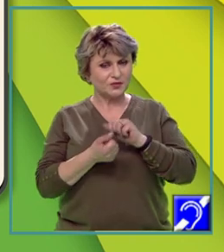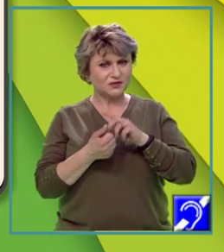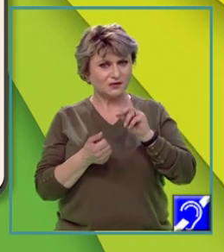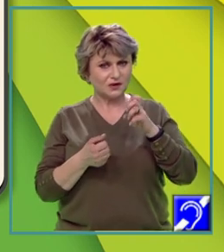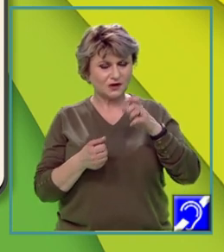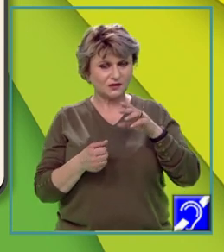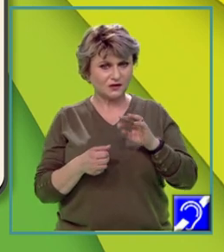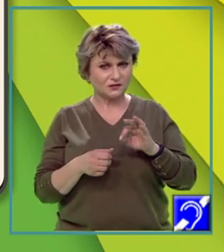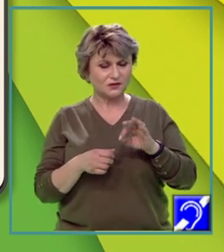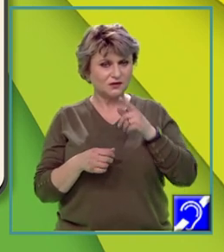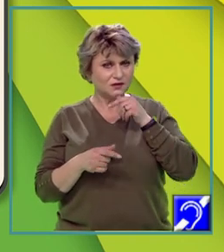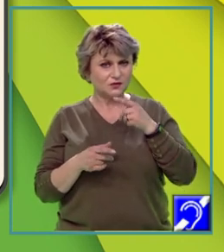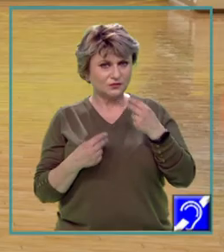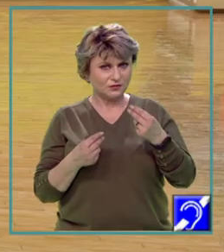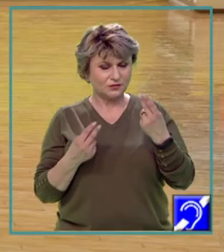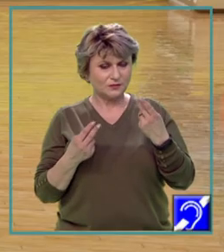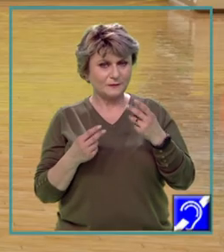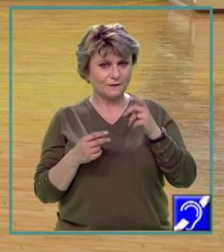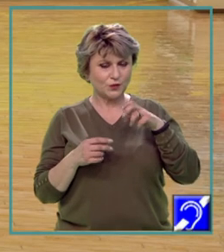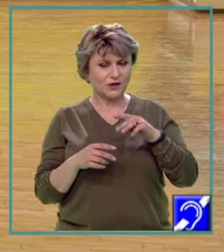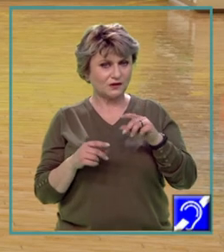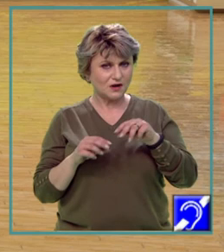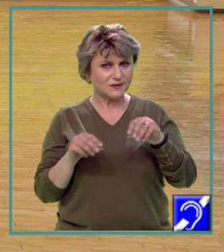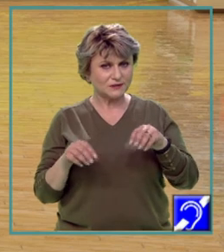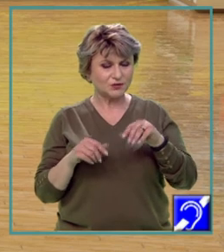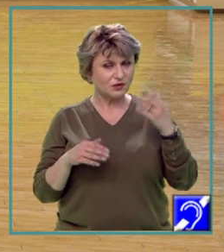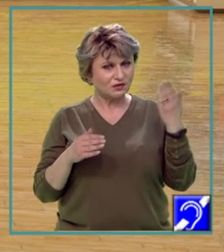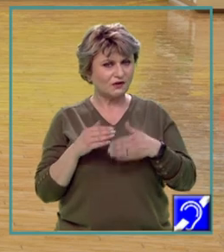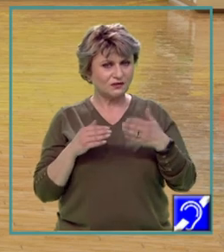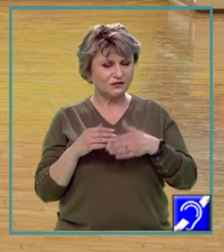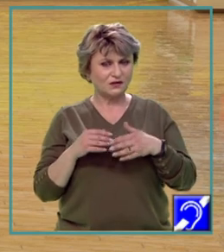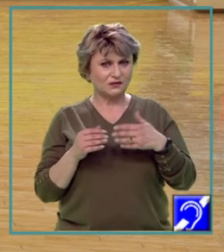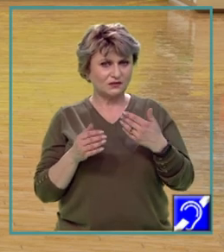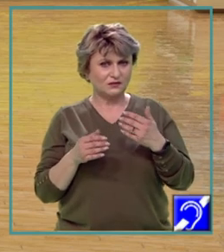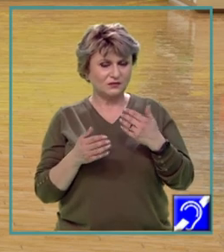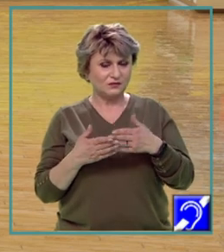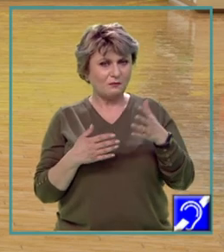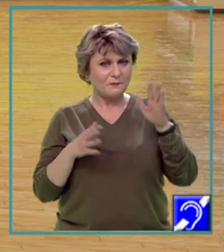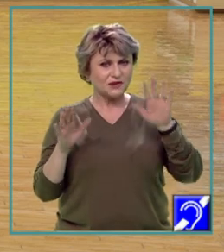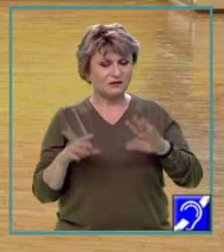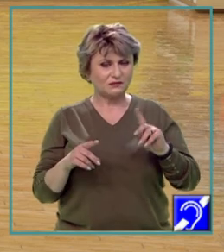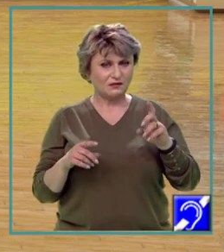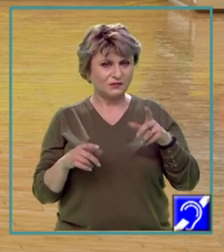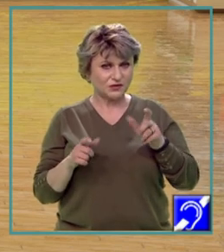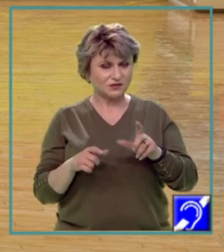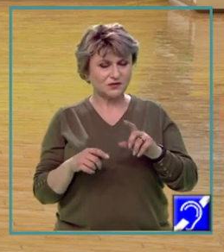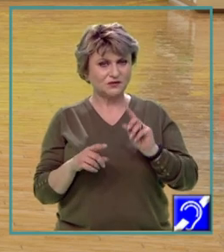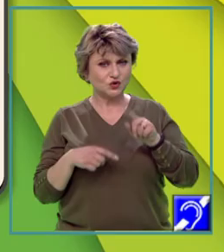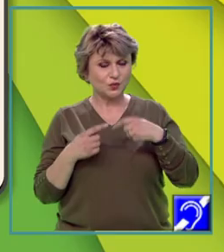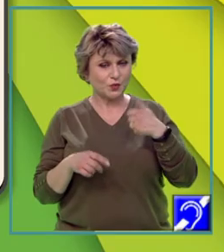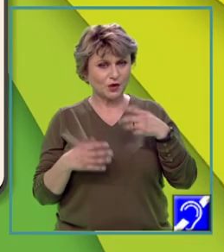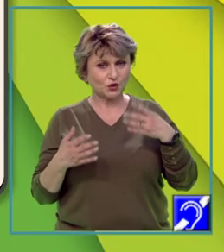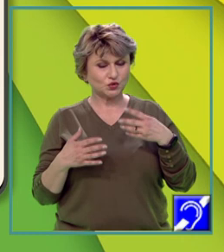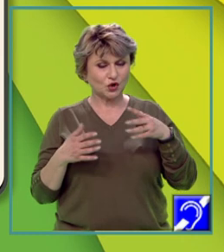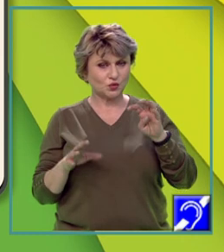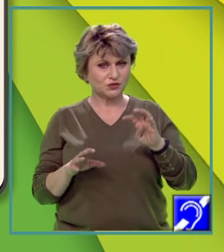deșertificării solurilor, dunelor de nisip și tăierilor masive de perdele de protecție, mai ales după anul 1990, care au